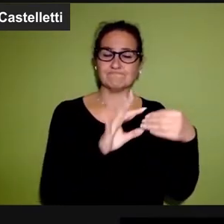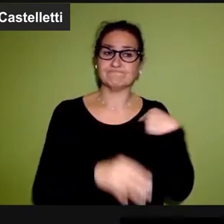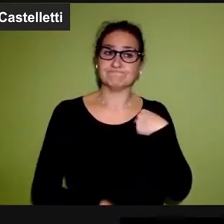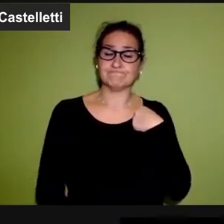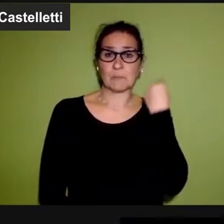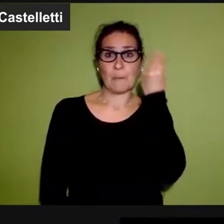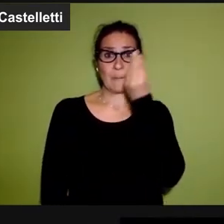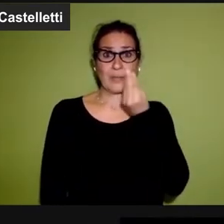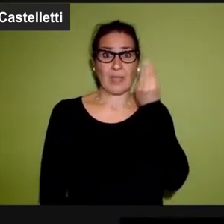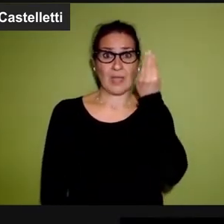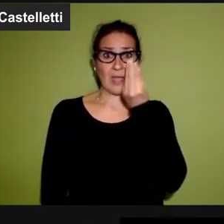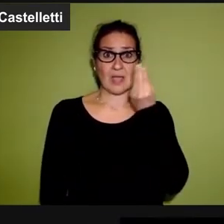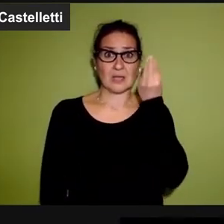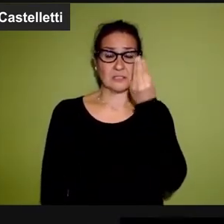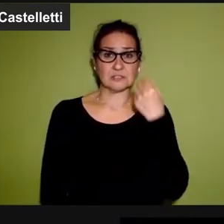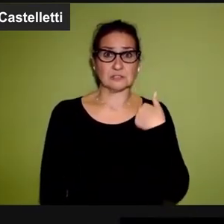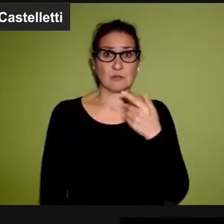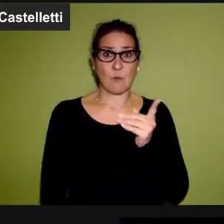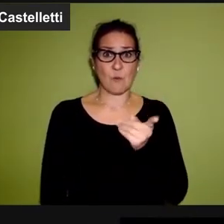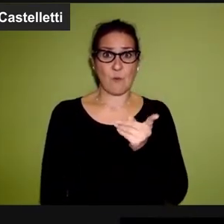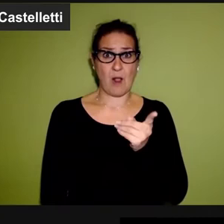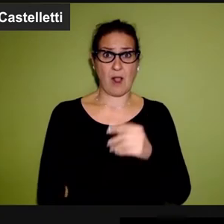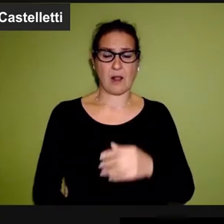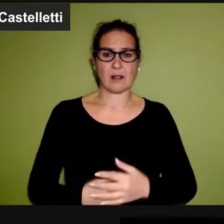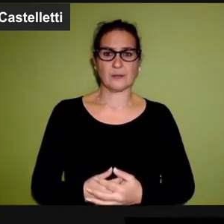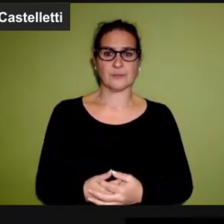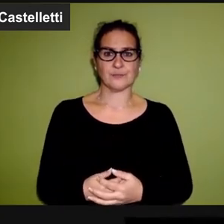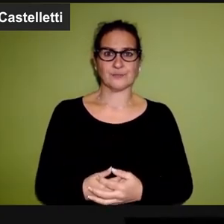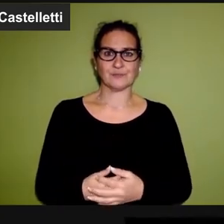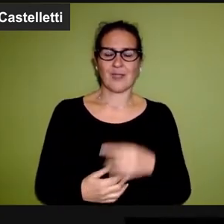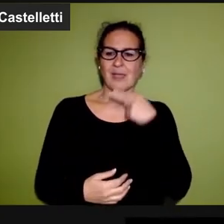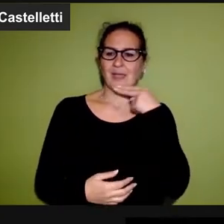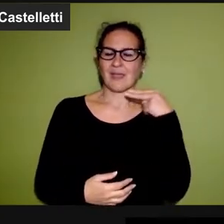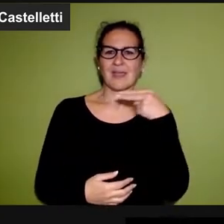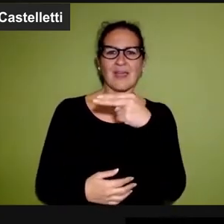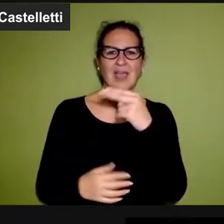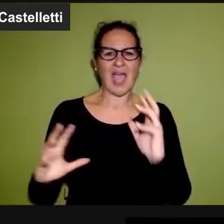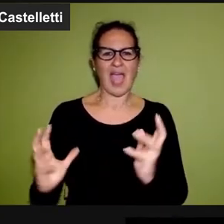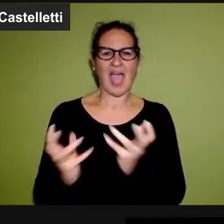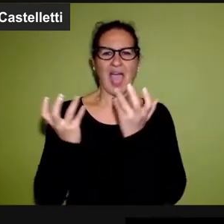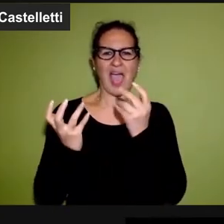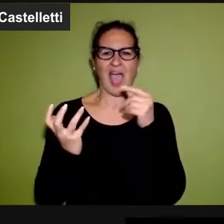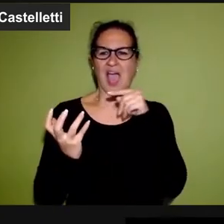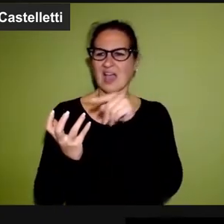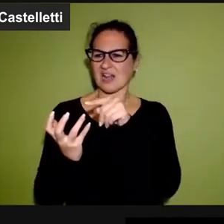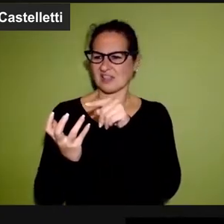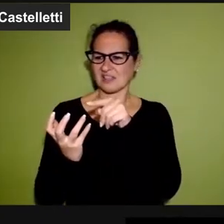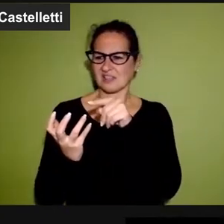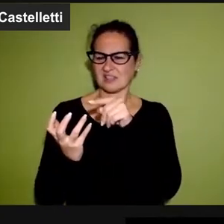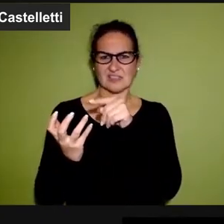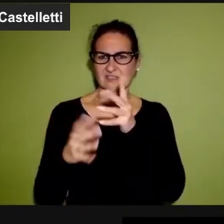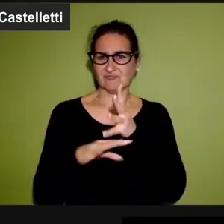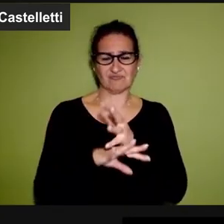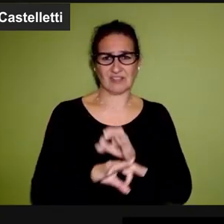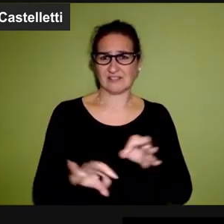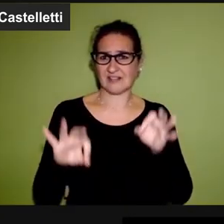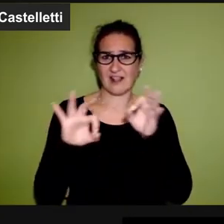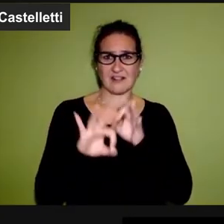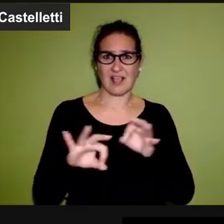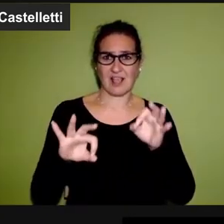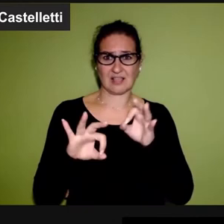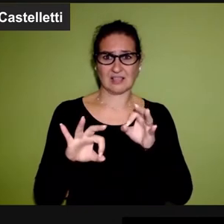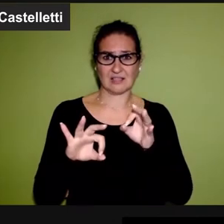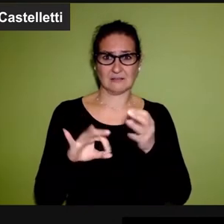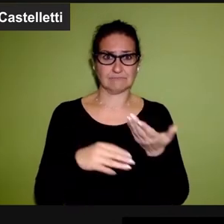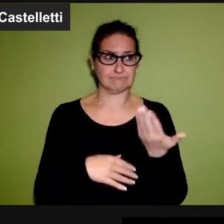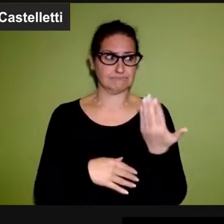Ritengo che la maggior parte delle cose che passano come arte, con l'arte non abbiano nulla a che fare.